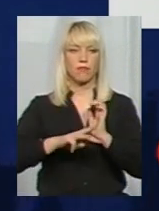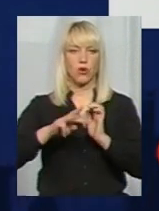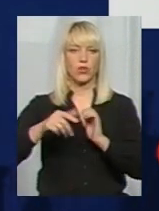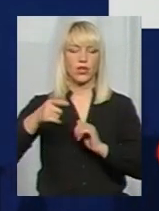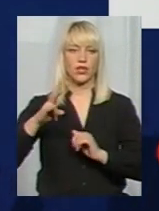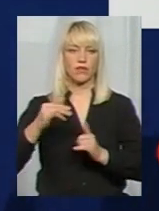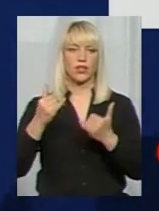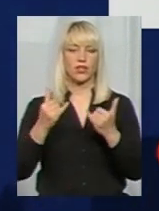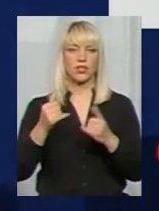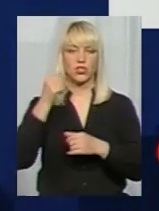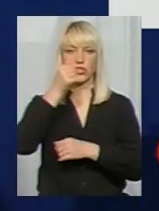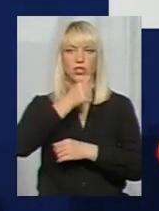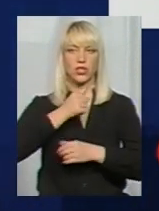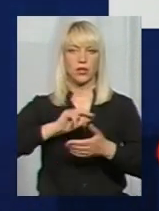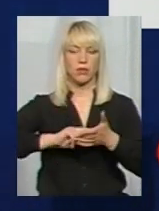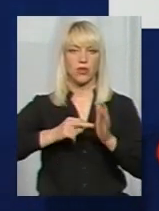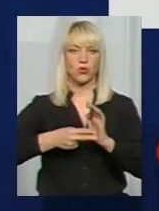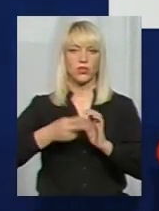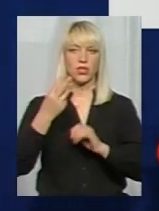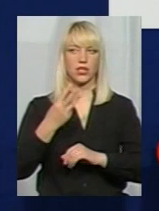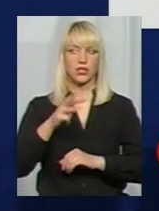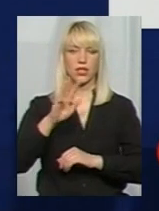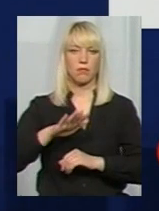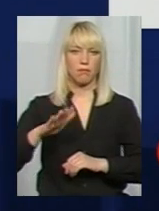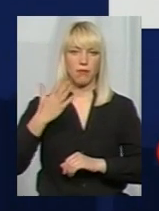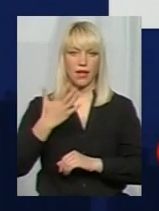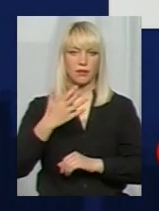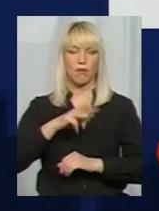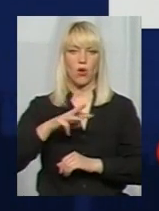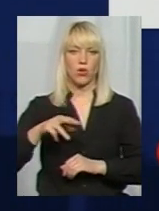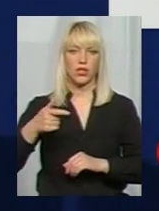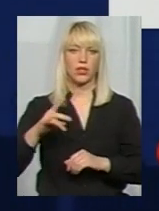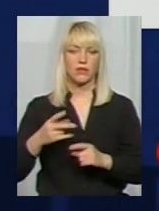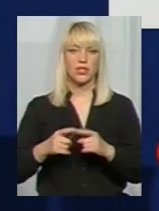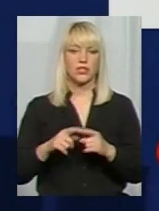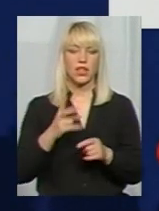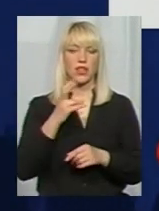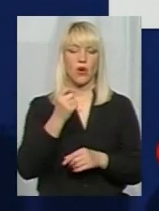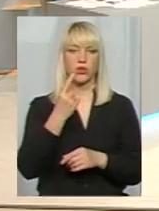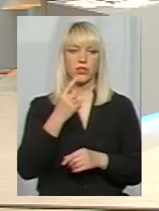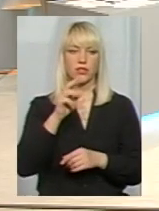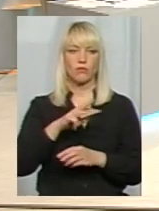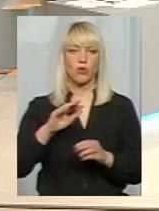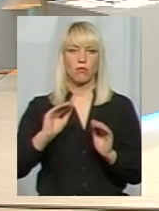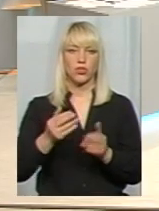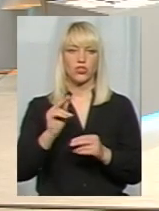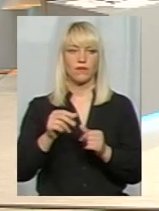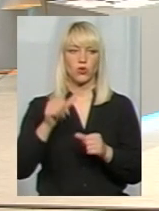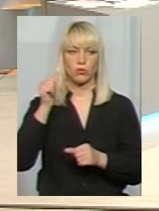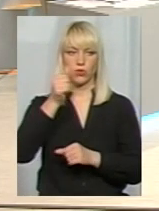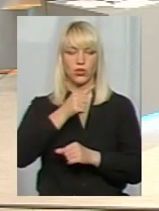На нинішній рік планується 35 мільйонів із ГАКом і це на 11 мільйонів менше, ніж торік. Чому так, пані Тетяна?